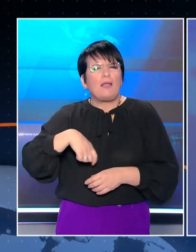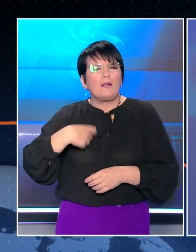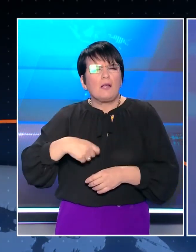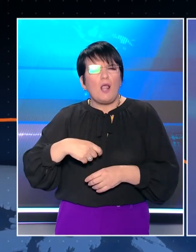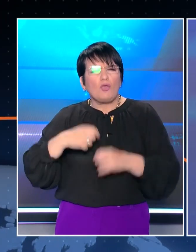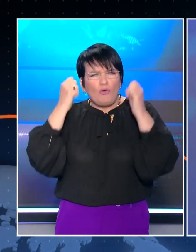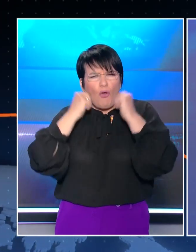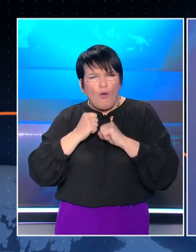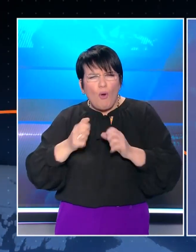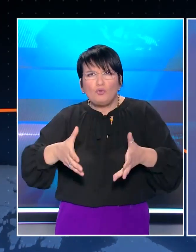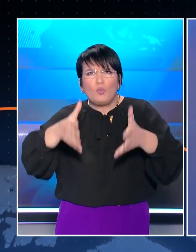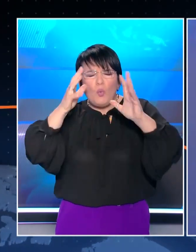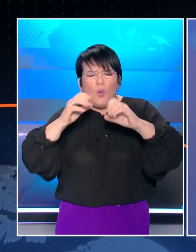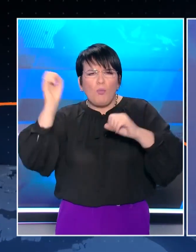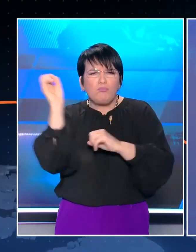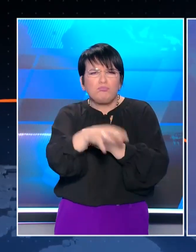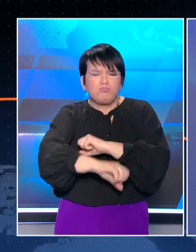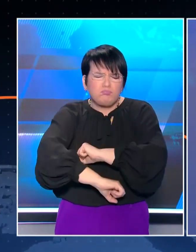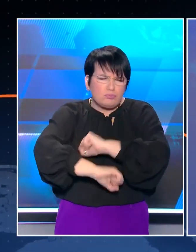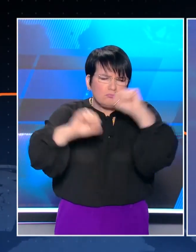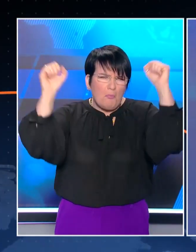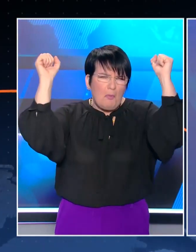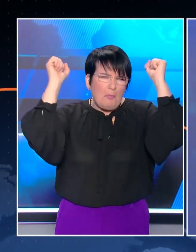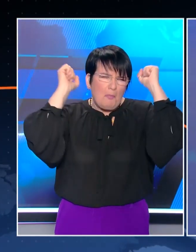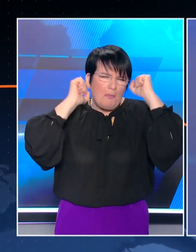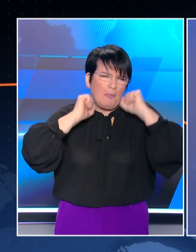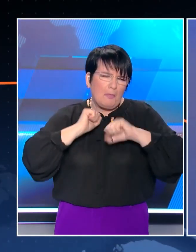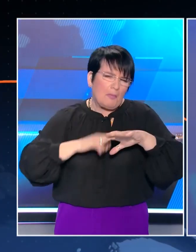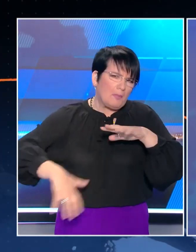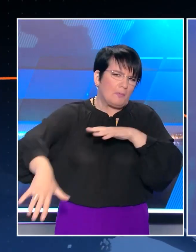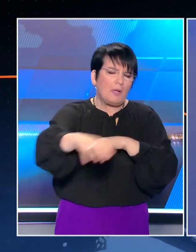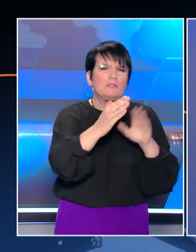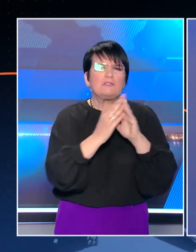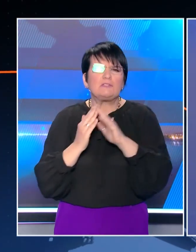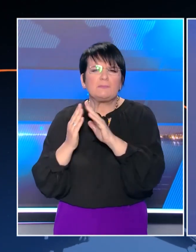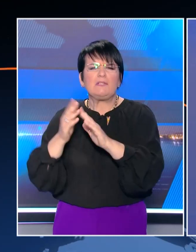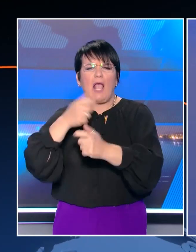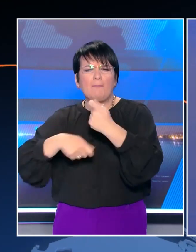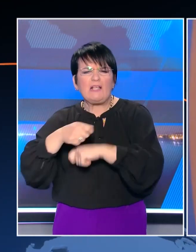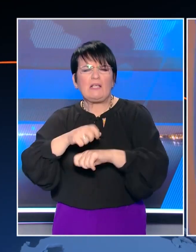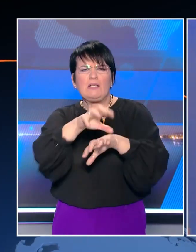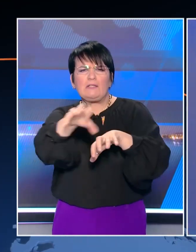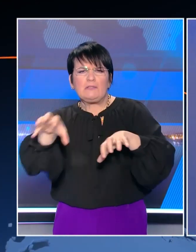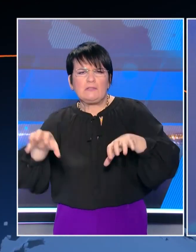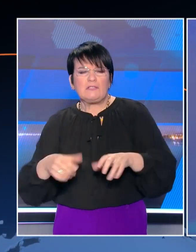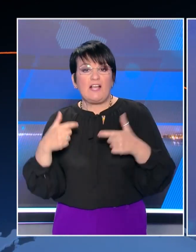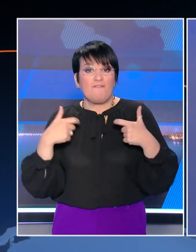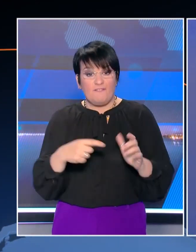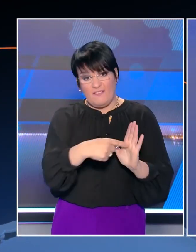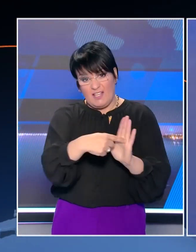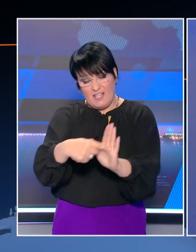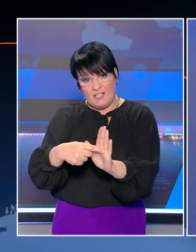πρώην σύνδεσμο οπαδών του Παναθηναϊκού προκαλώντας εκτεταμένες ζημιές σε σπίτια και επιχειρήσεις. Βίντεο δοκουμέντο